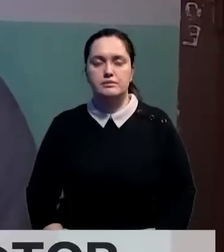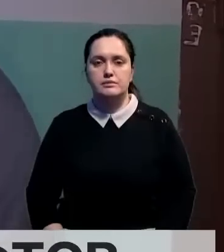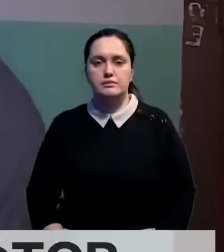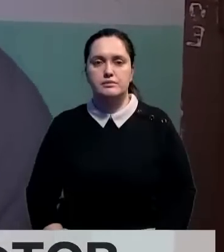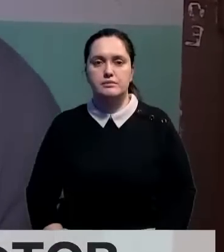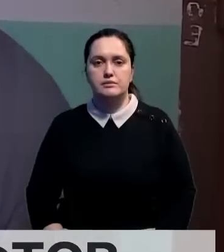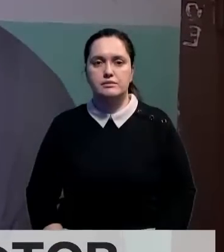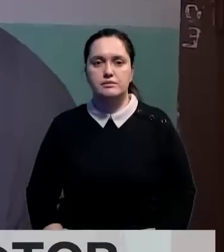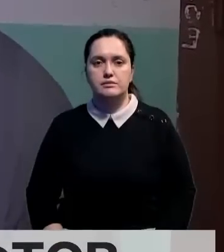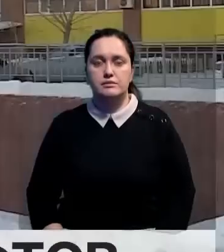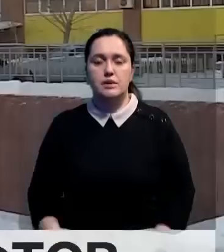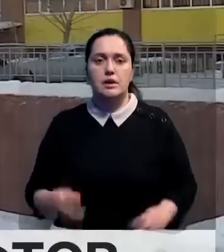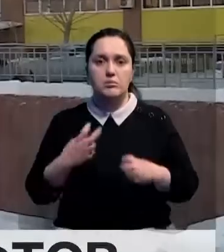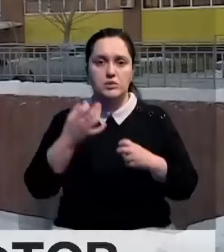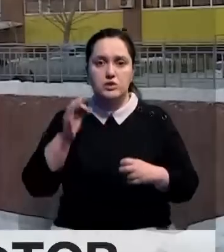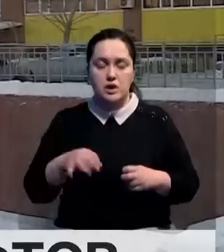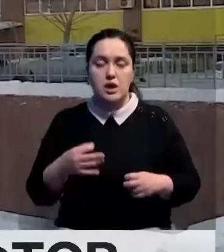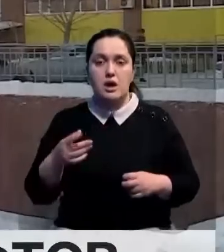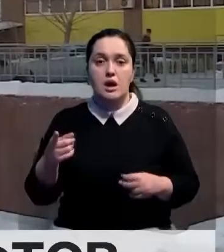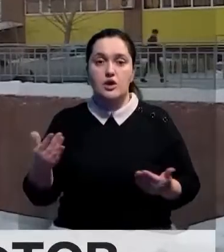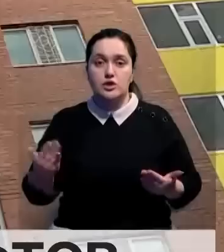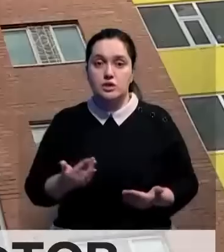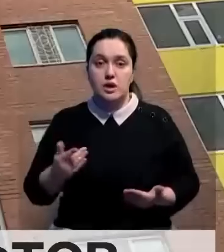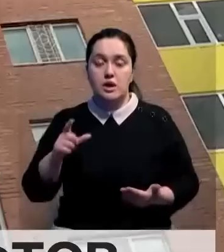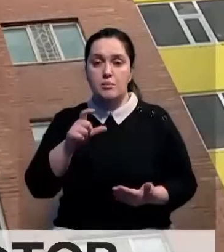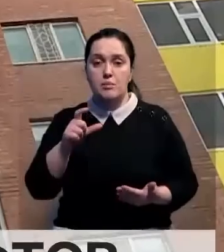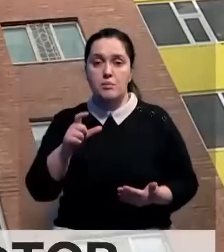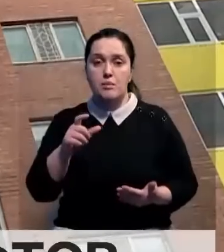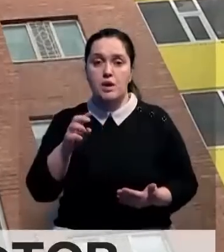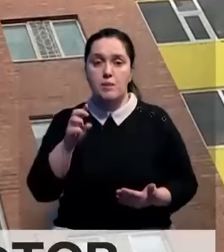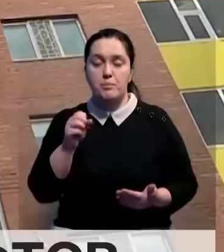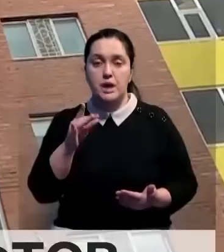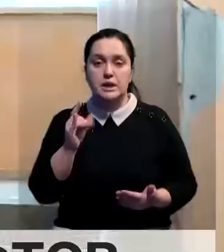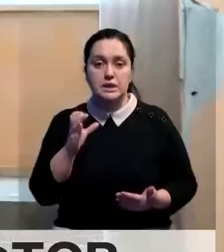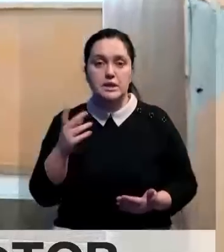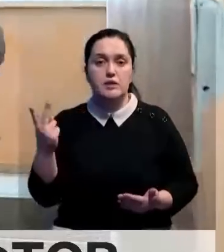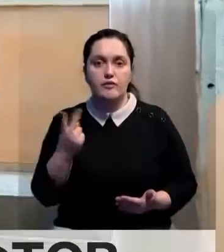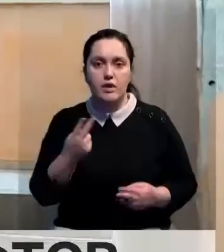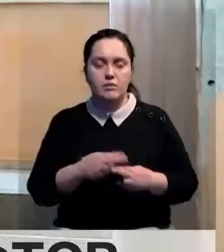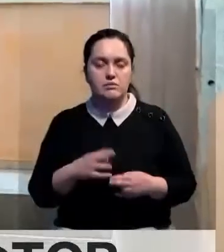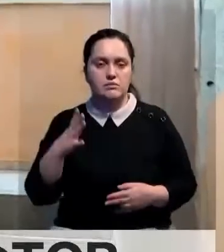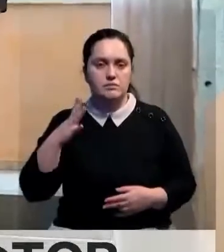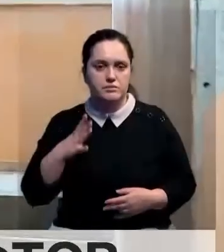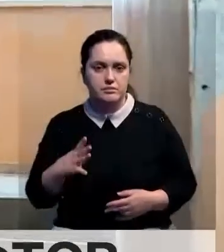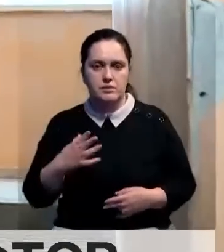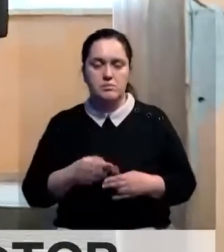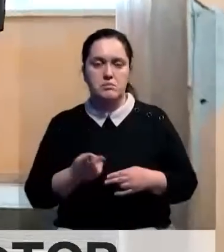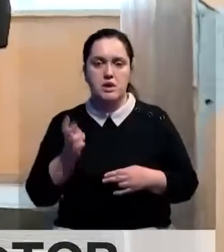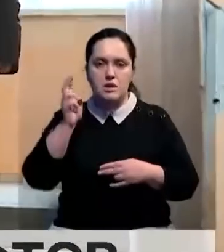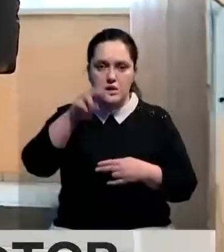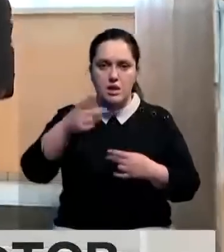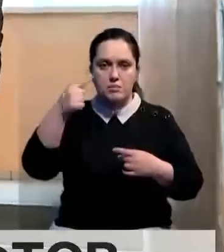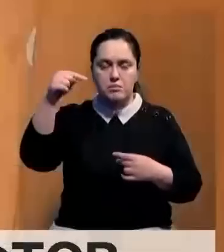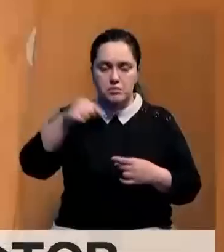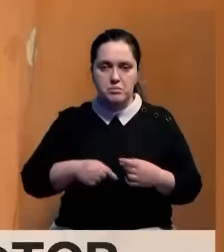Ну, в месяц, пару раз бывает, да. Жители этой многоэтажки в микрорайоне Бат-Из-2 и вовсе вынуждены подниматься и спускаться с верхних